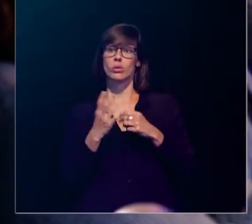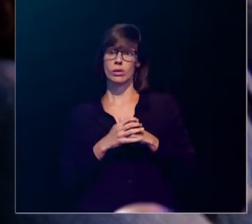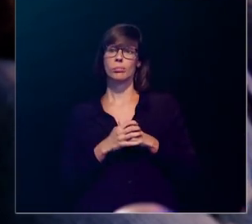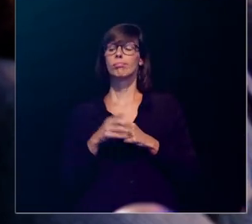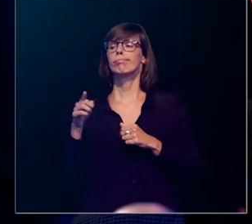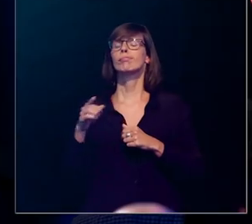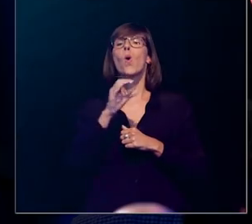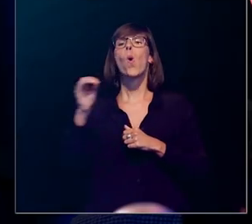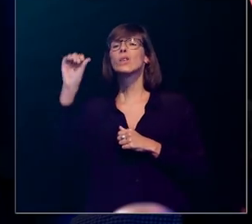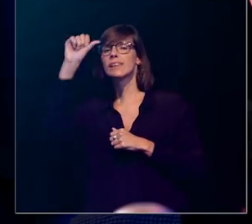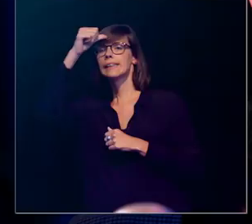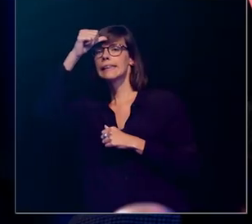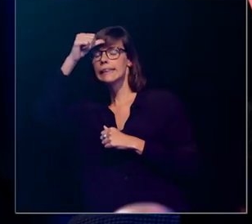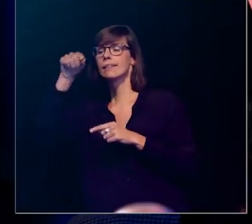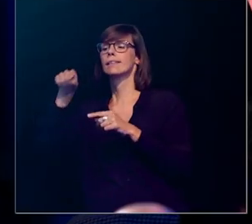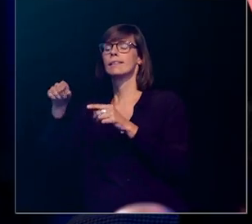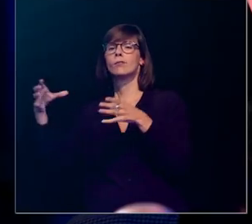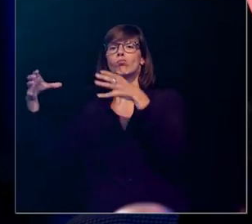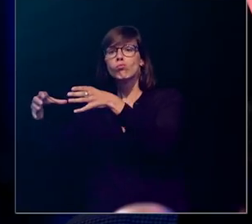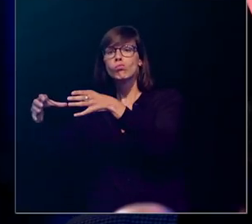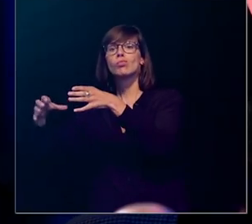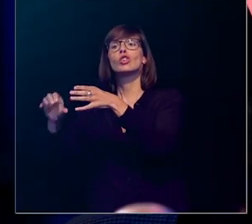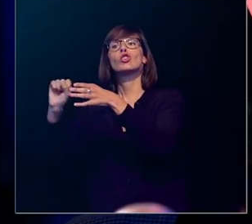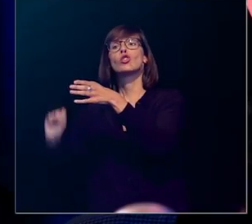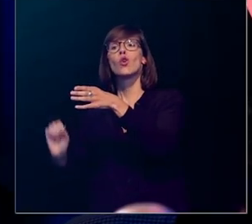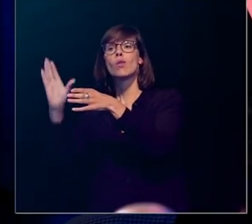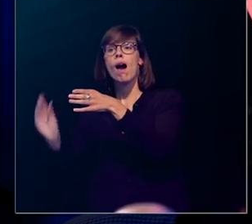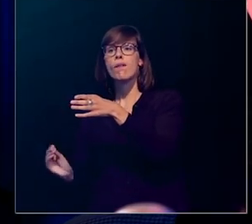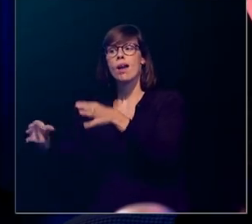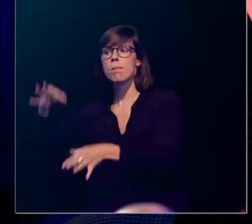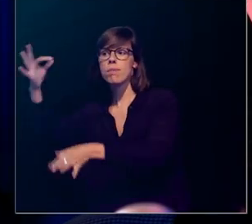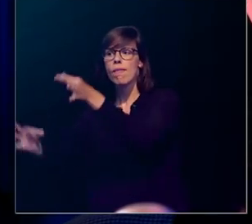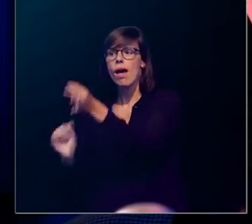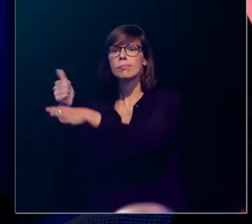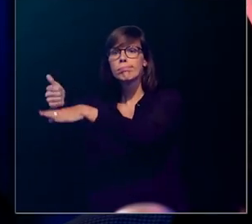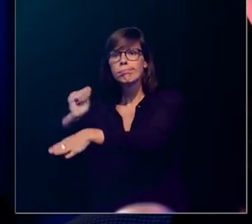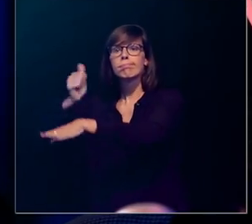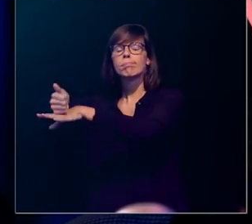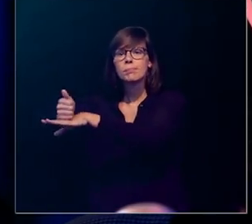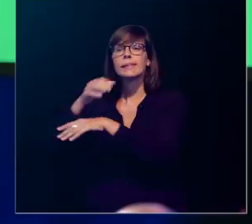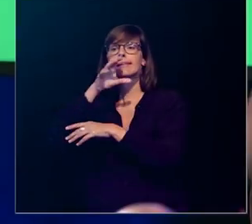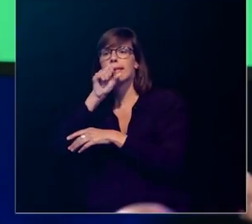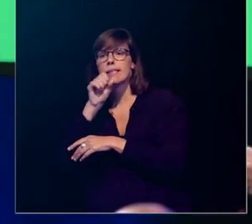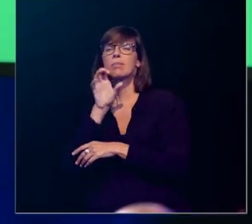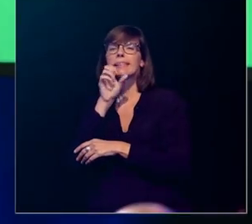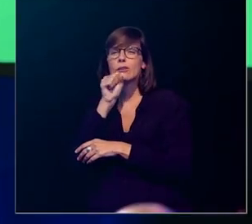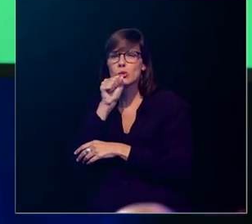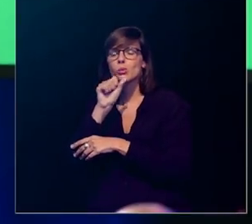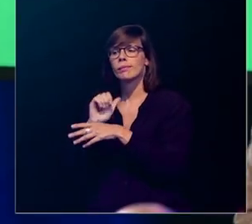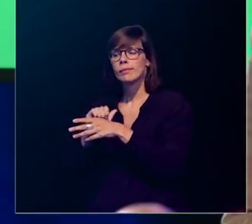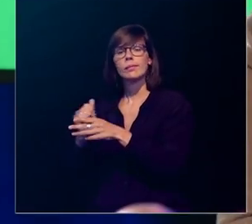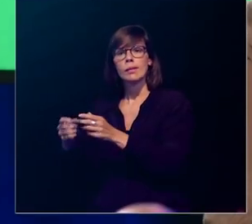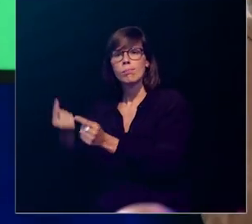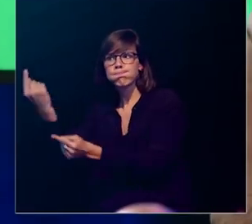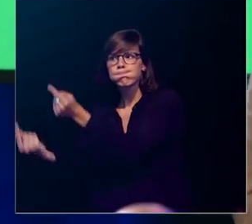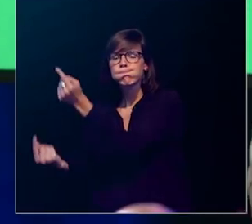Compagnie in Zuid-Afrika grote plantages oprichtte om daar sinaasappelen en citroenen te kweken en scheurbuik